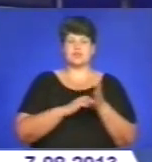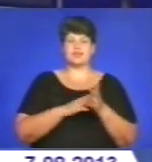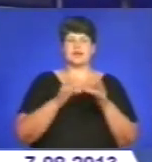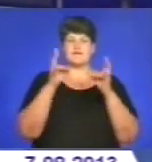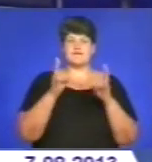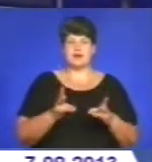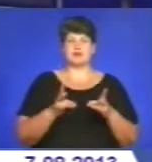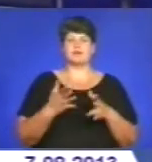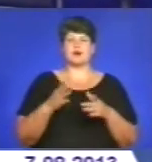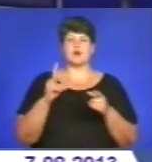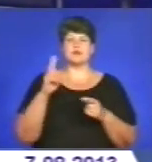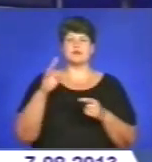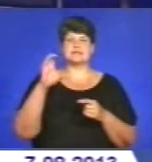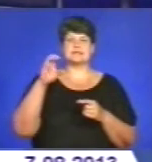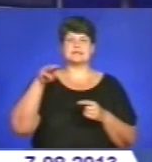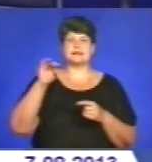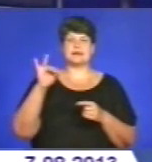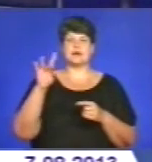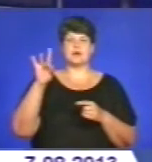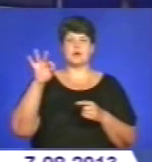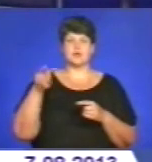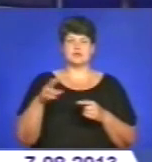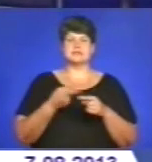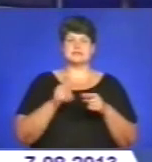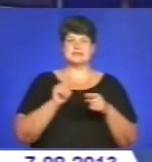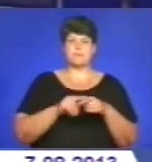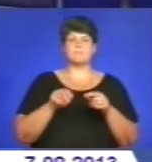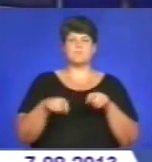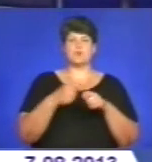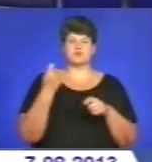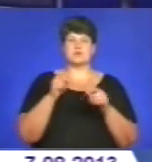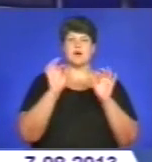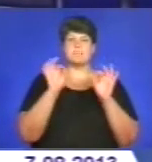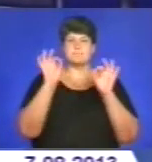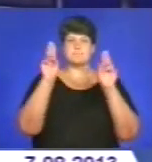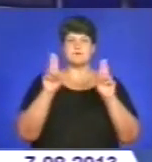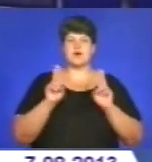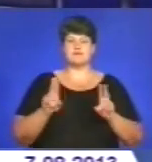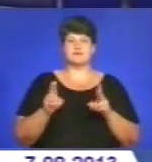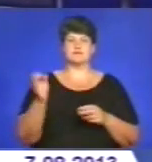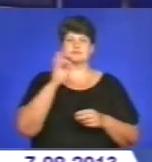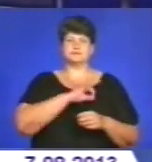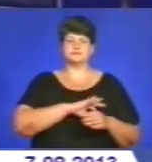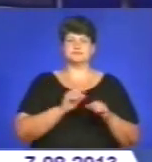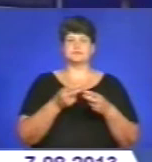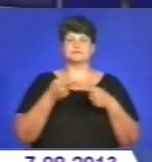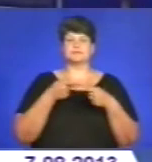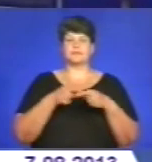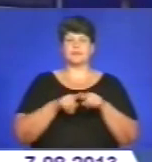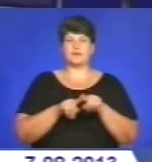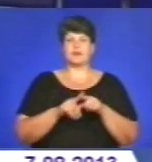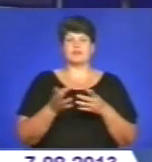Серед версій – порушення правил експлуатації обладнання, у тому числі утримання його у неналежному стані, недбалість